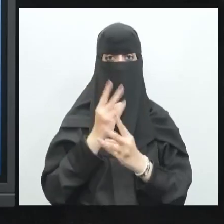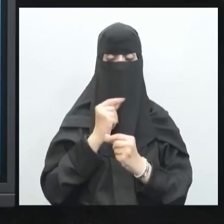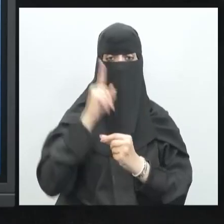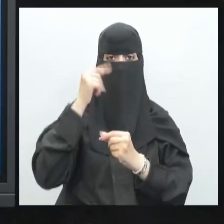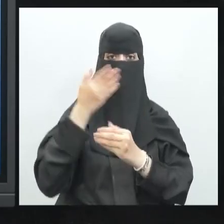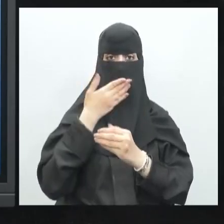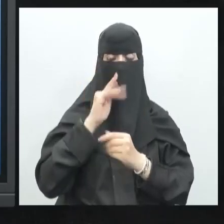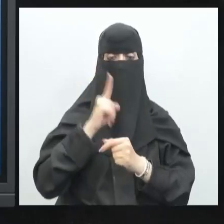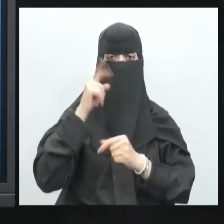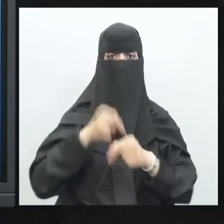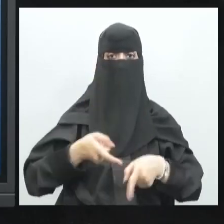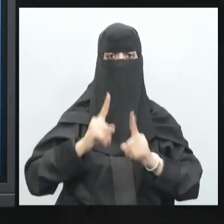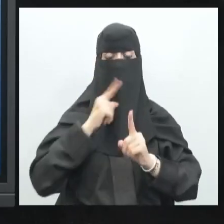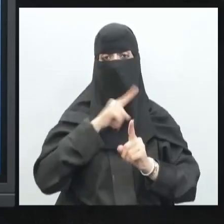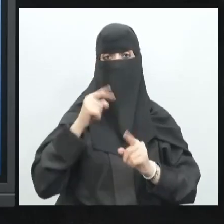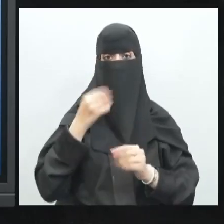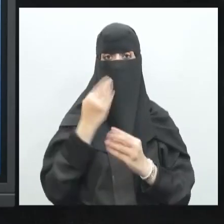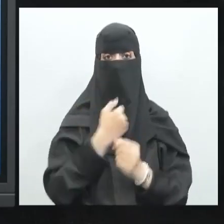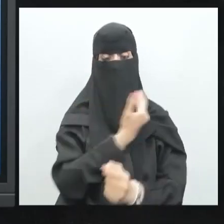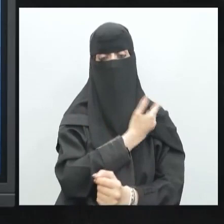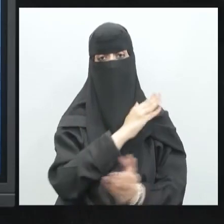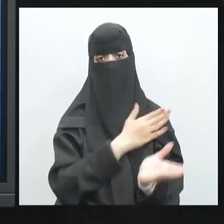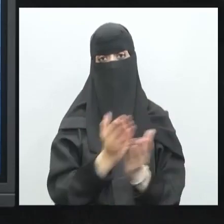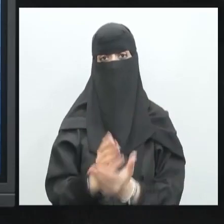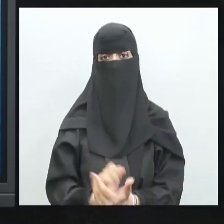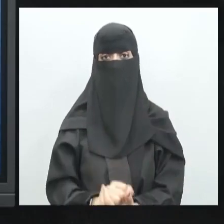وبحمدك أشهد أن لا إله إلا أنت أستغفرك وأتوب إليك ترجمة نانسي